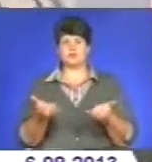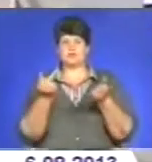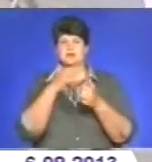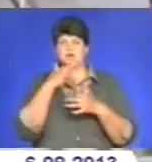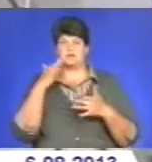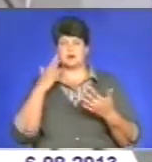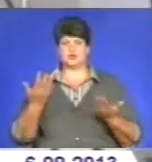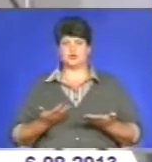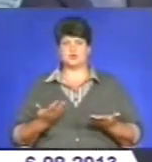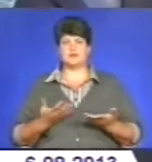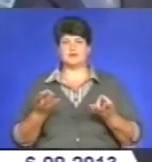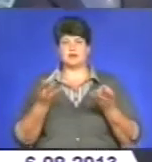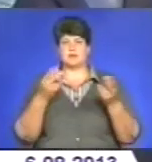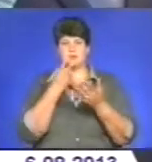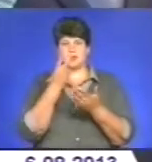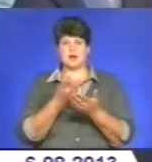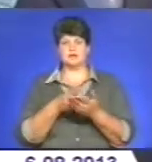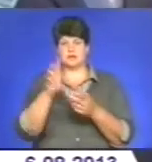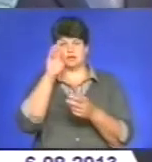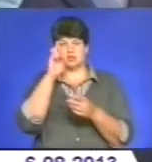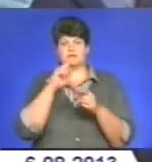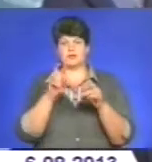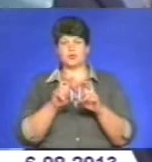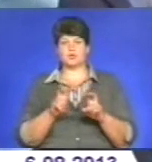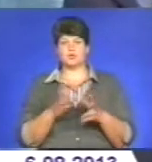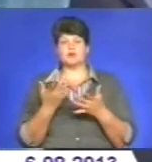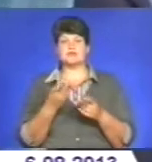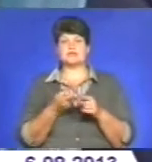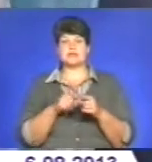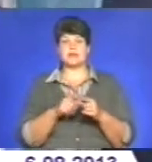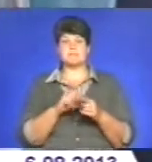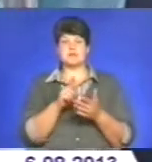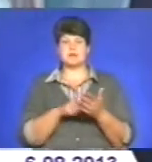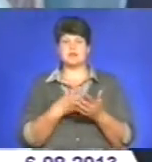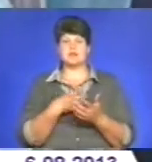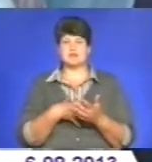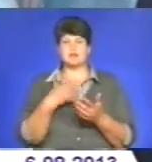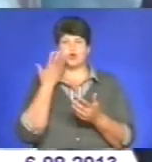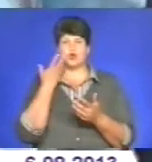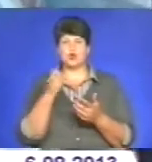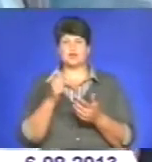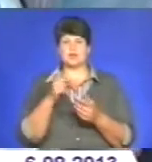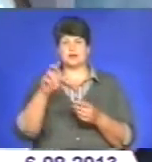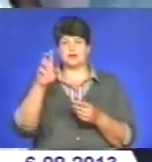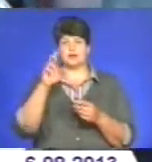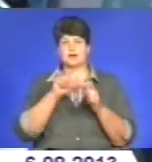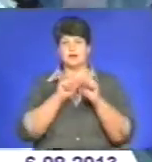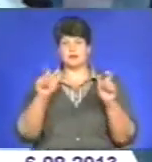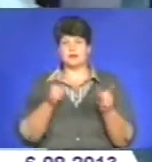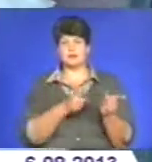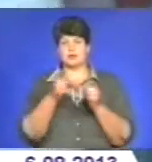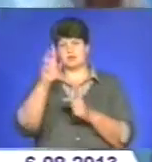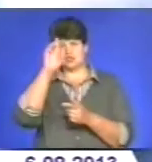переглянути держкошторис. Особливо це питання набуває актуальності, коли клініка повністю переходить на державне утримання.